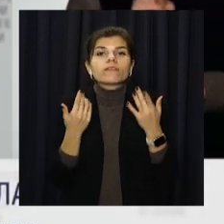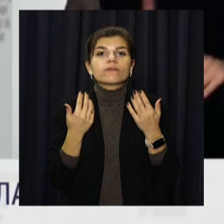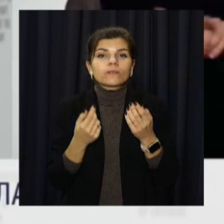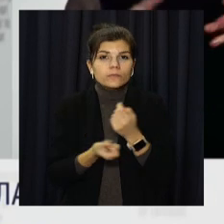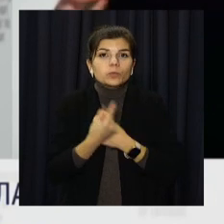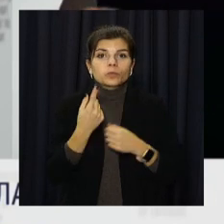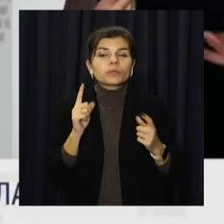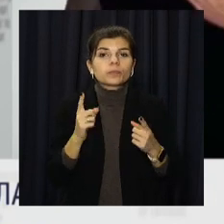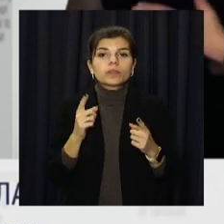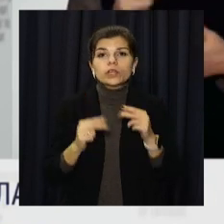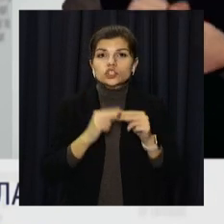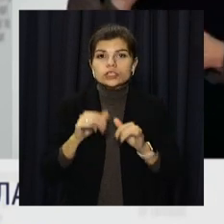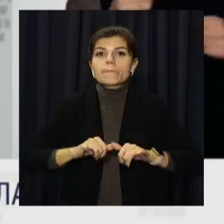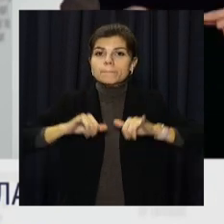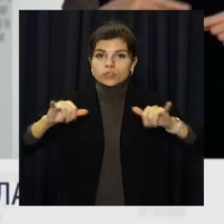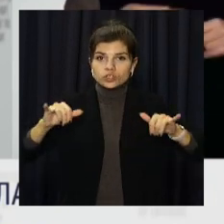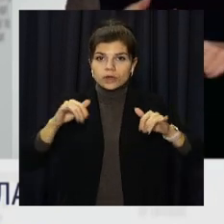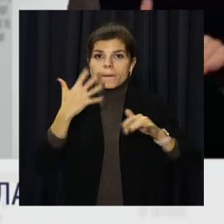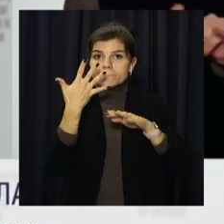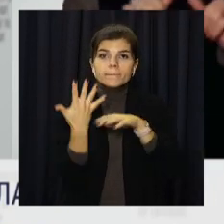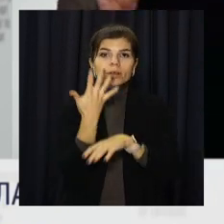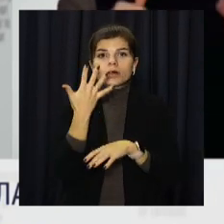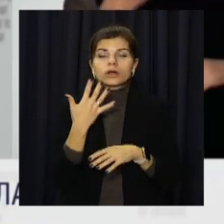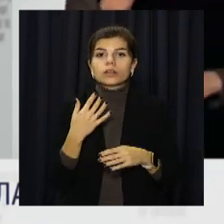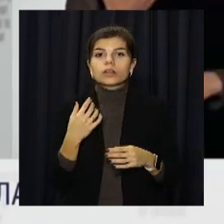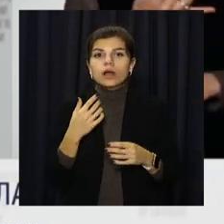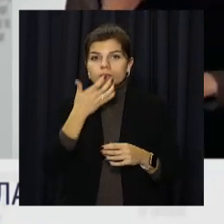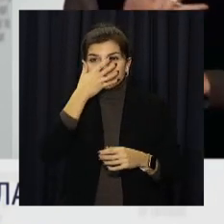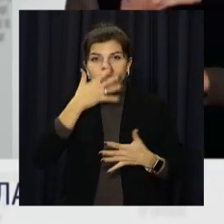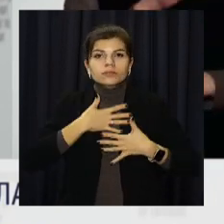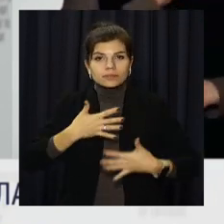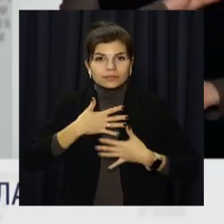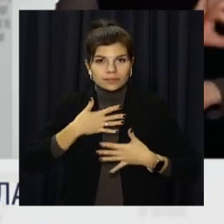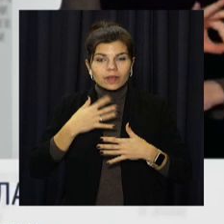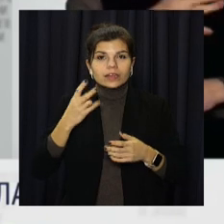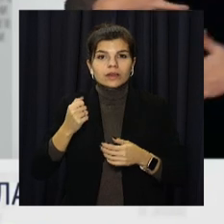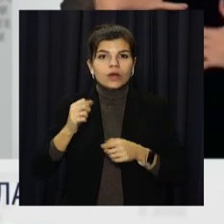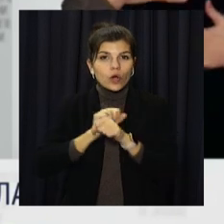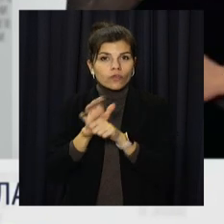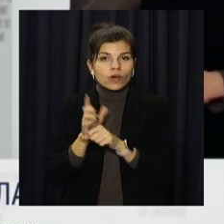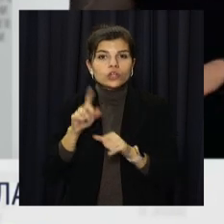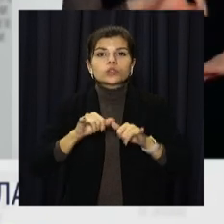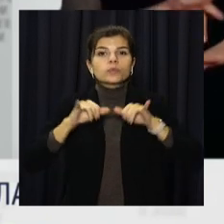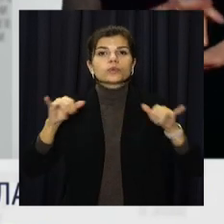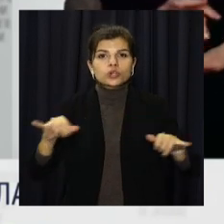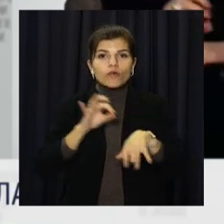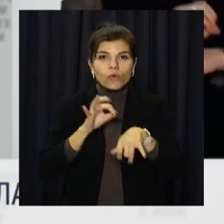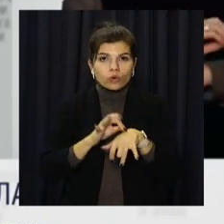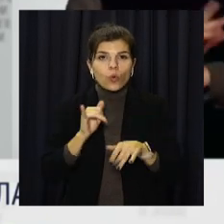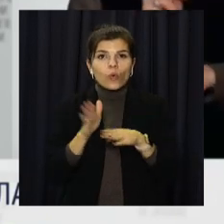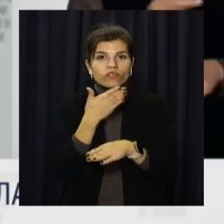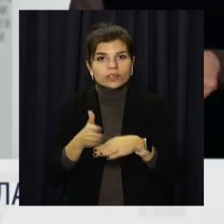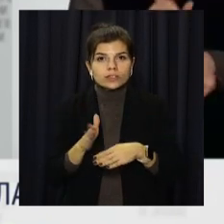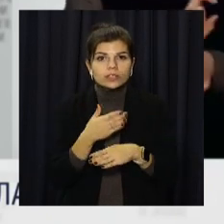зокрема, і через збільшення у 5 разів споживання кисню хворими на ковід, а також збільшення кількості хворих у